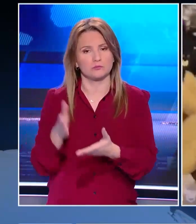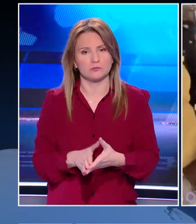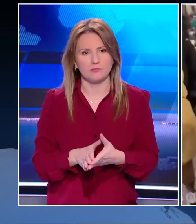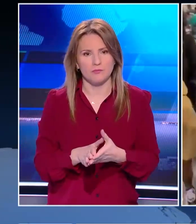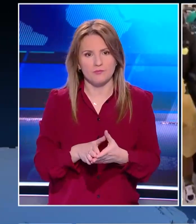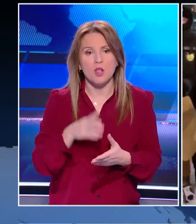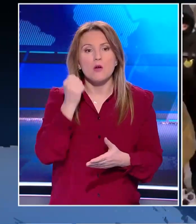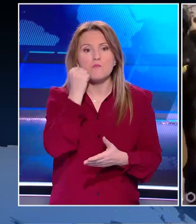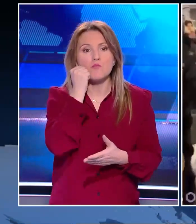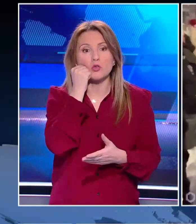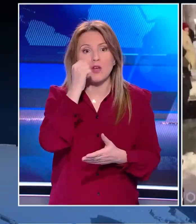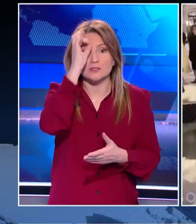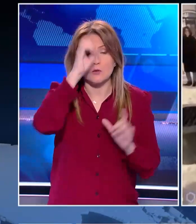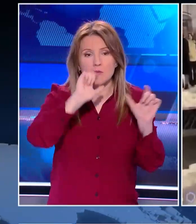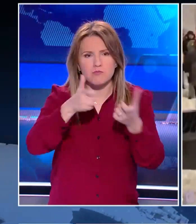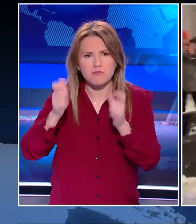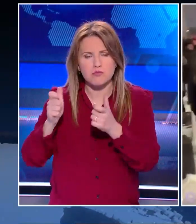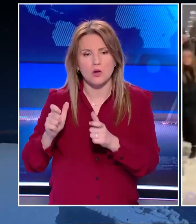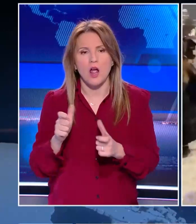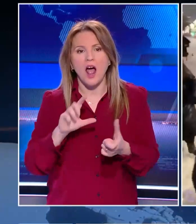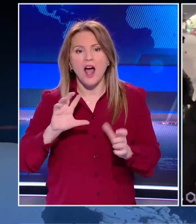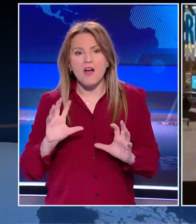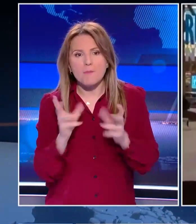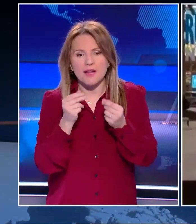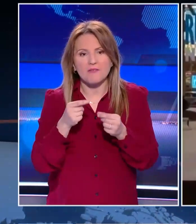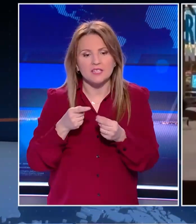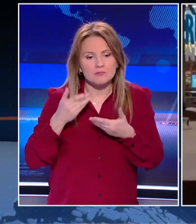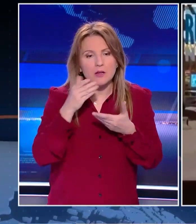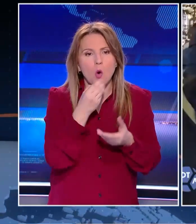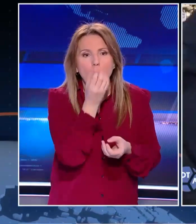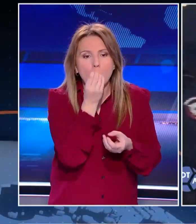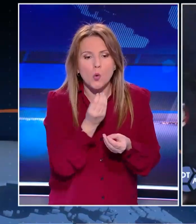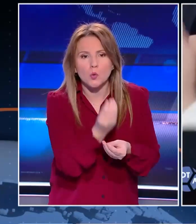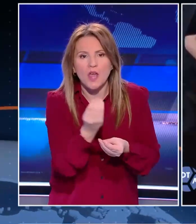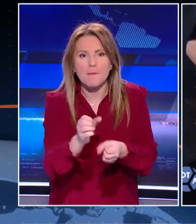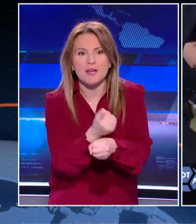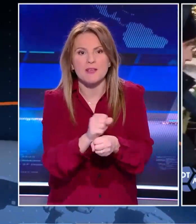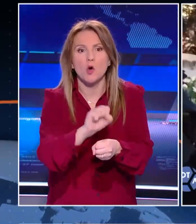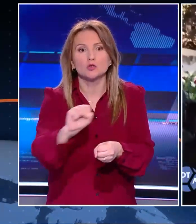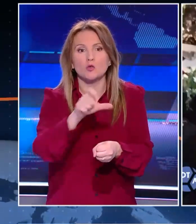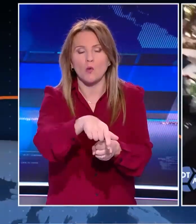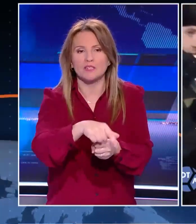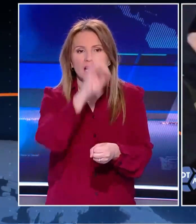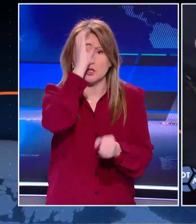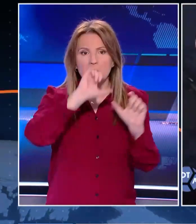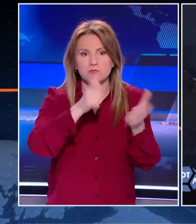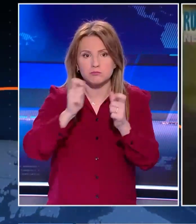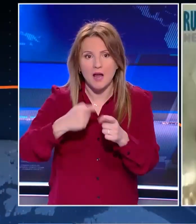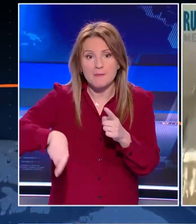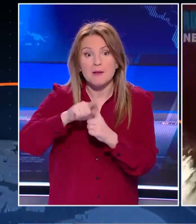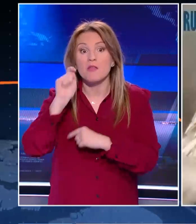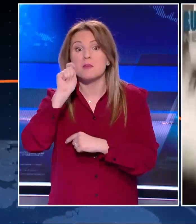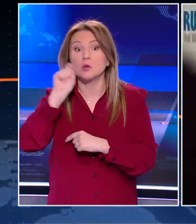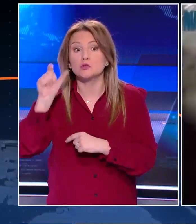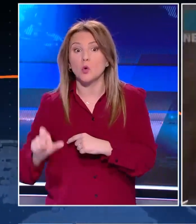Στη Μόσχα, αστυνομικοί συλλαμβάνουν διαδηλωτές. Είχαν πάει να αφήσουν λουλούδια στο μνημείο Σολοβέτσκι. Οι ρωσικές αρχές συλλαμβάνουν και